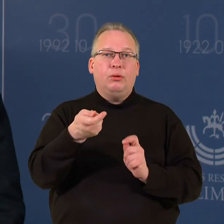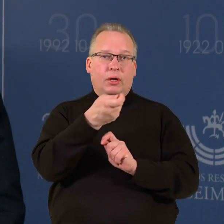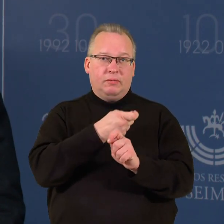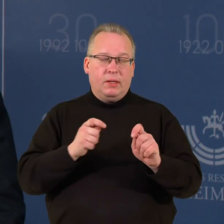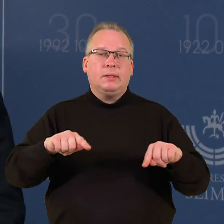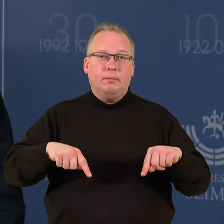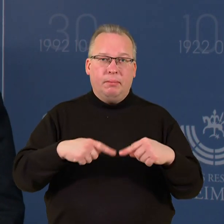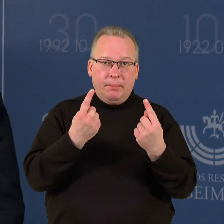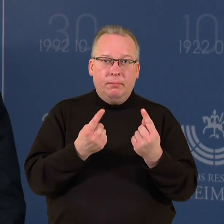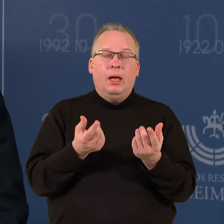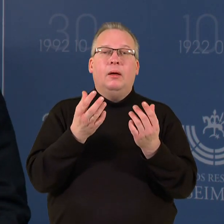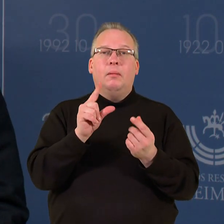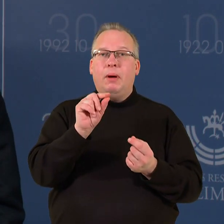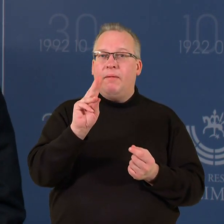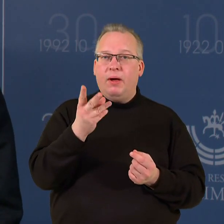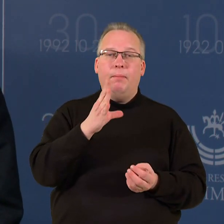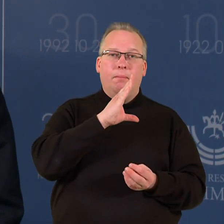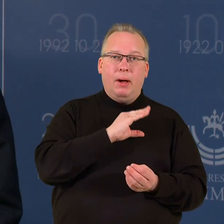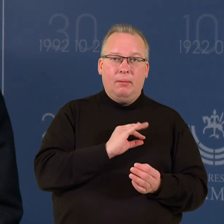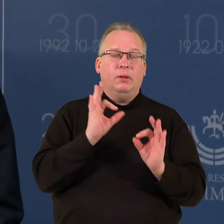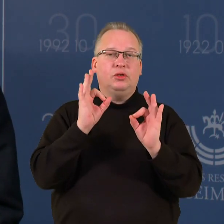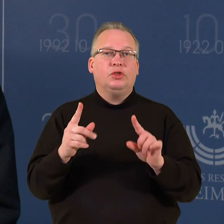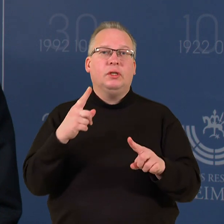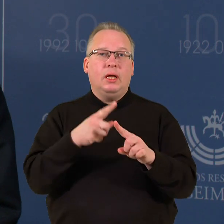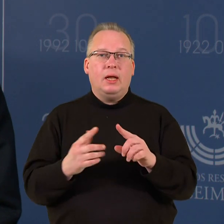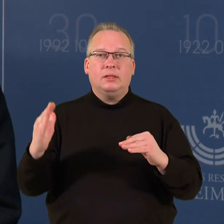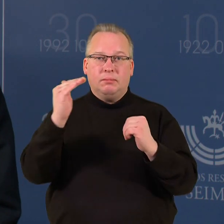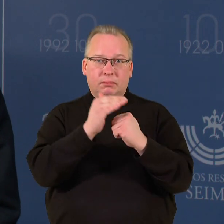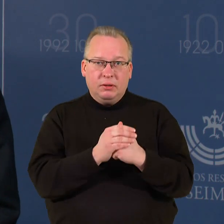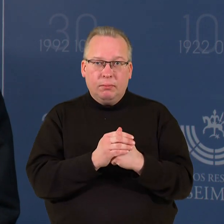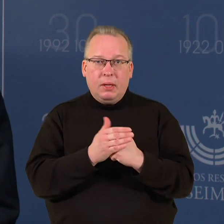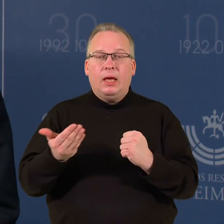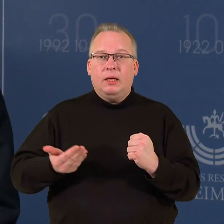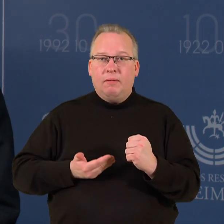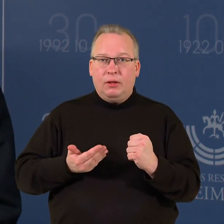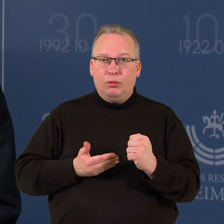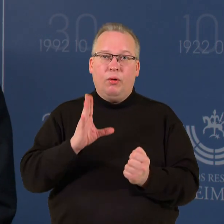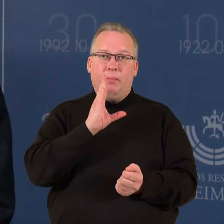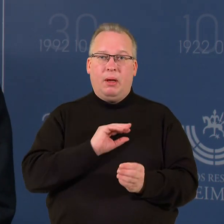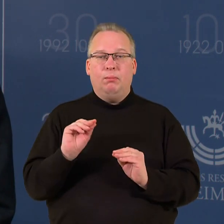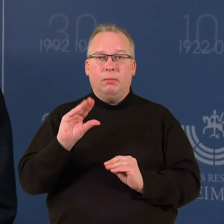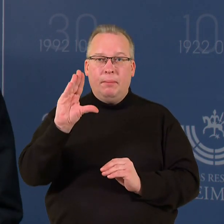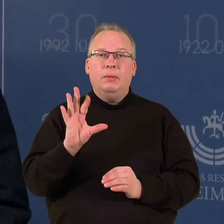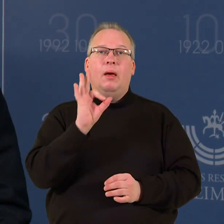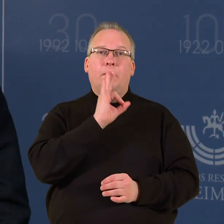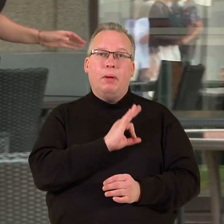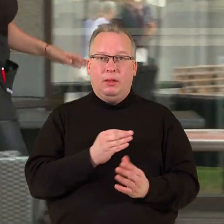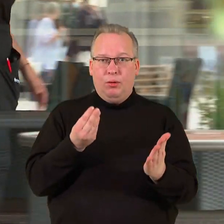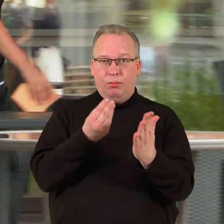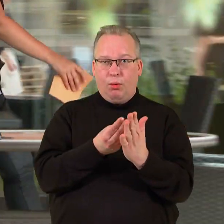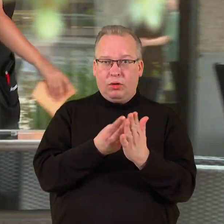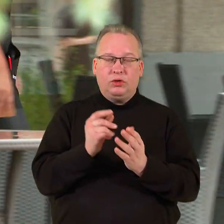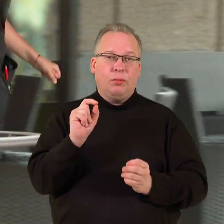netektas pavimo paėmas iš dalies kompensavo gyventojų paimų mokesčio augimas, pelno mokesčio augimas